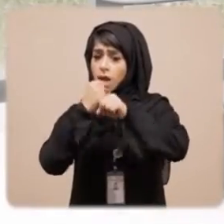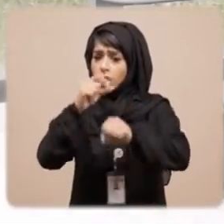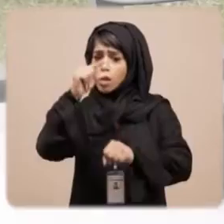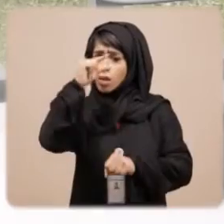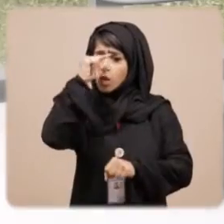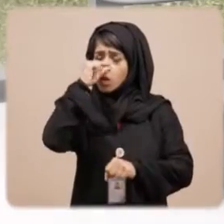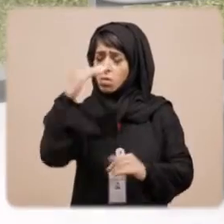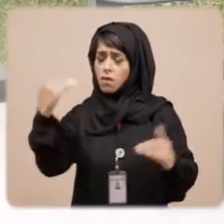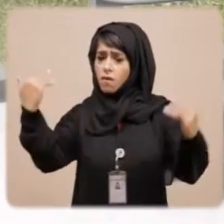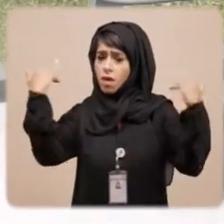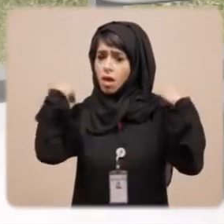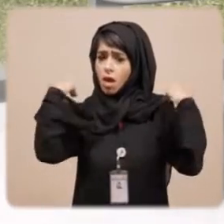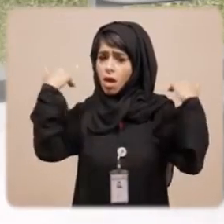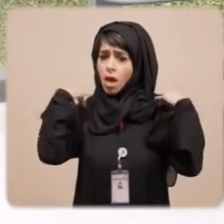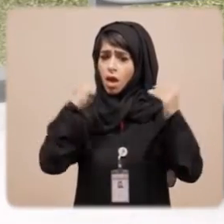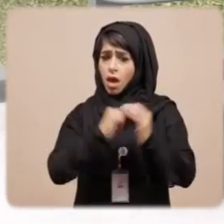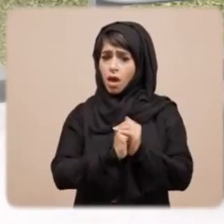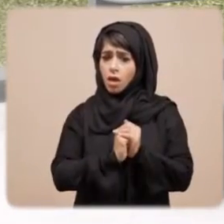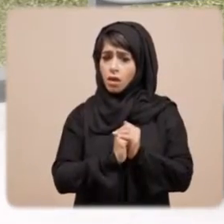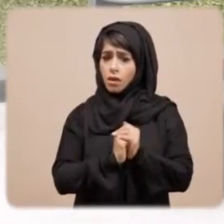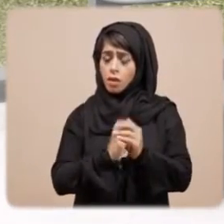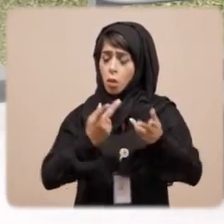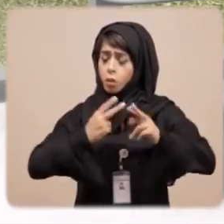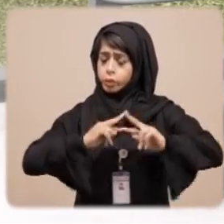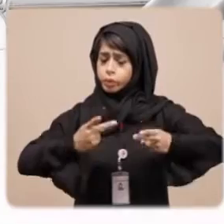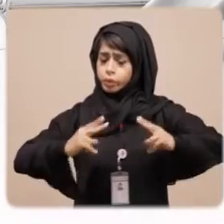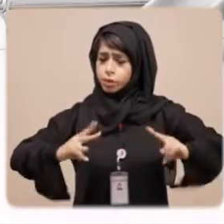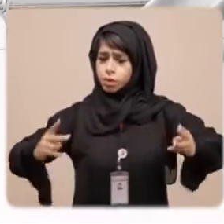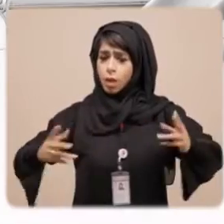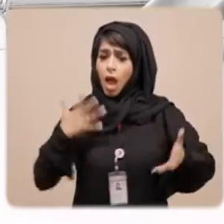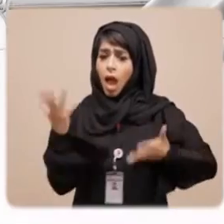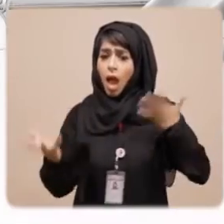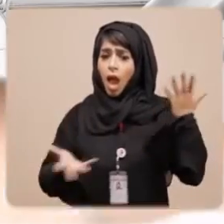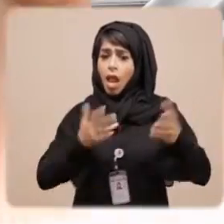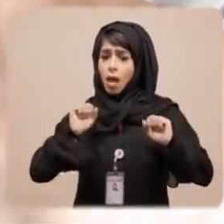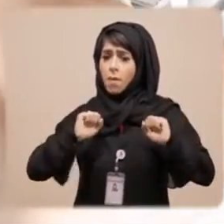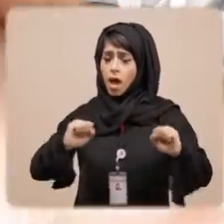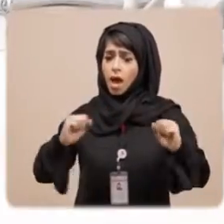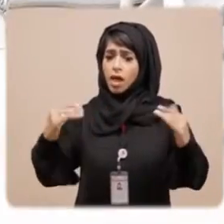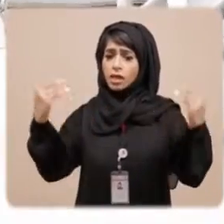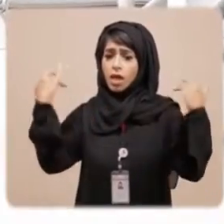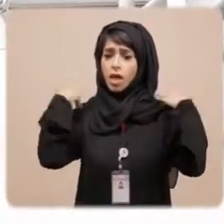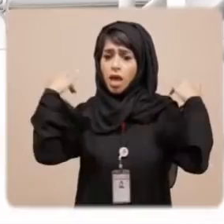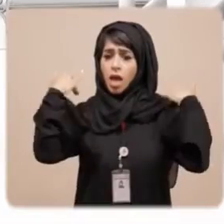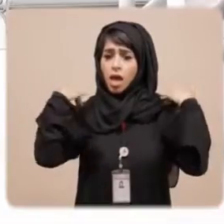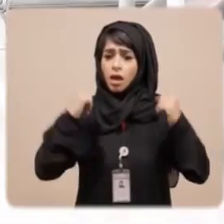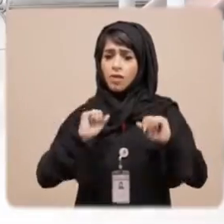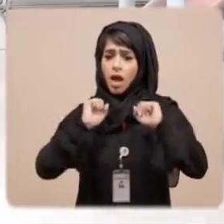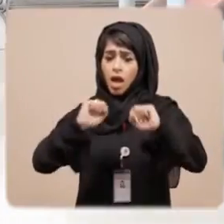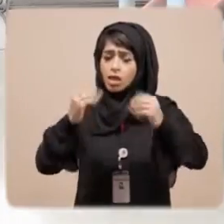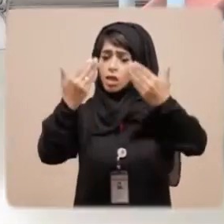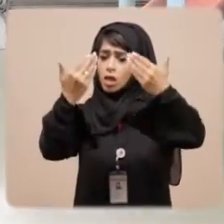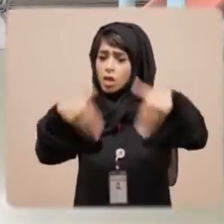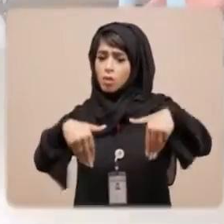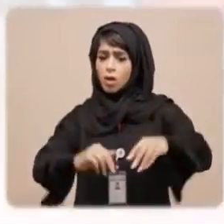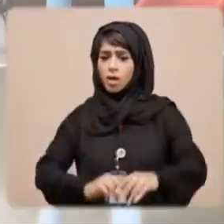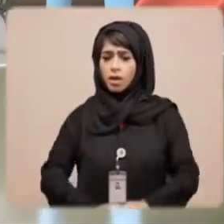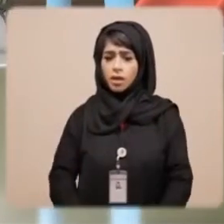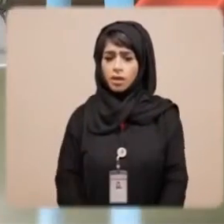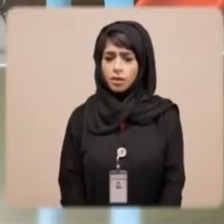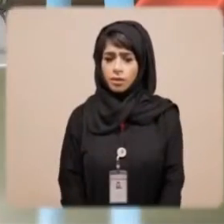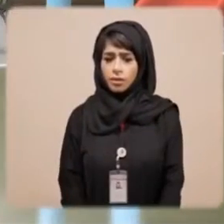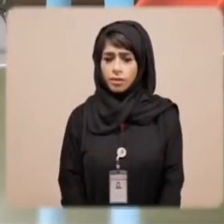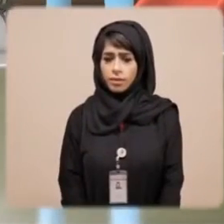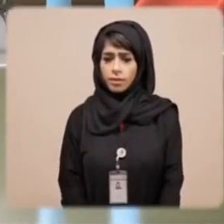اشتركوا في القناة ووفرت لنا اجهزة والعاب لياقة بدنية ورياضية خاصة بذوي